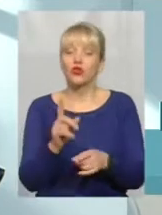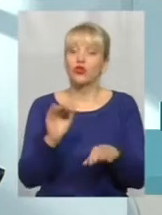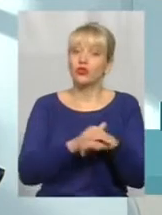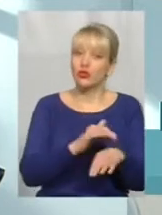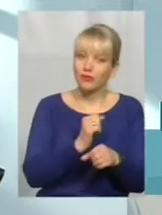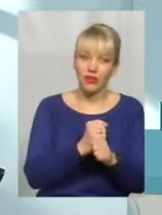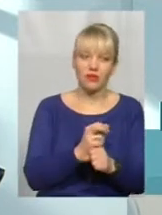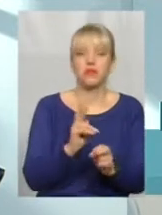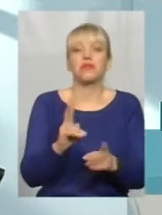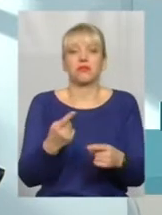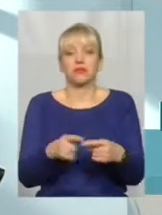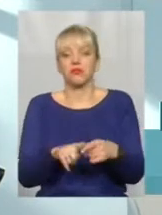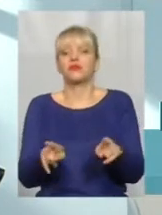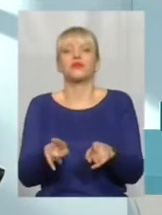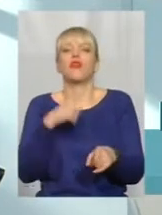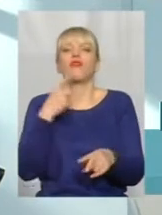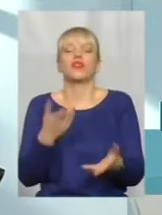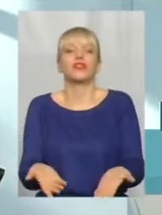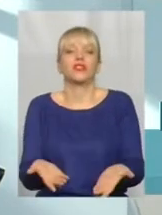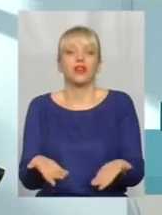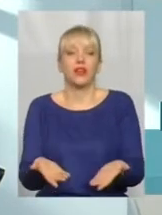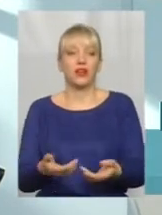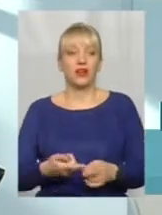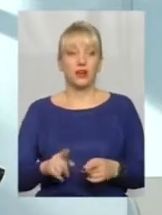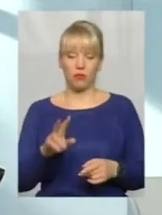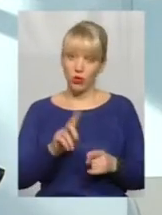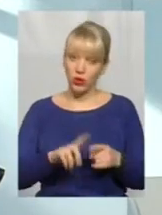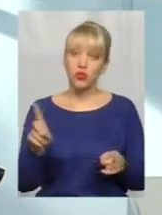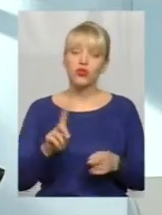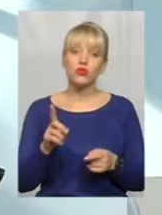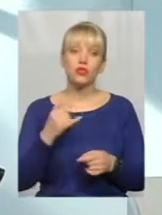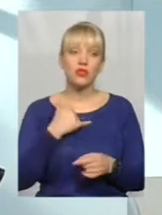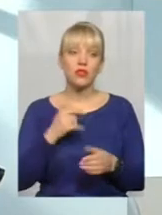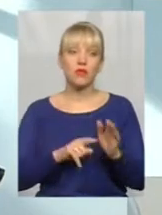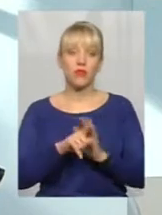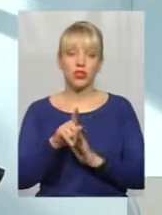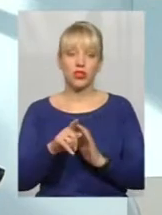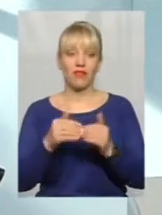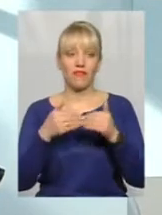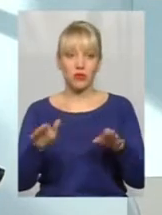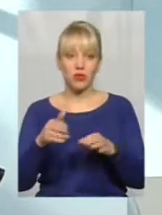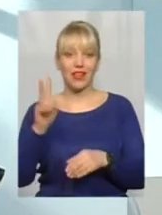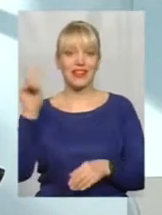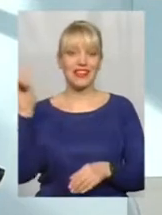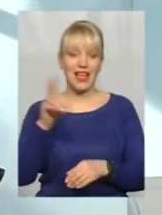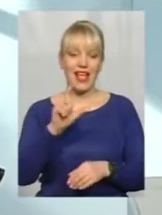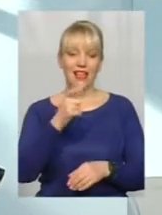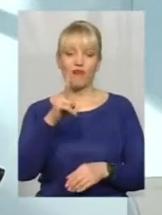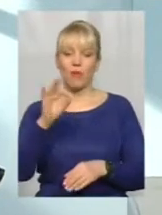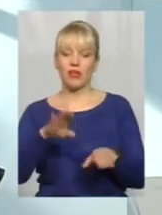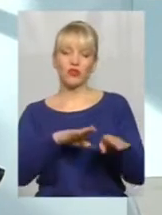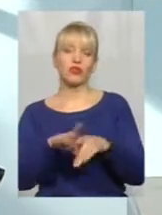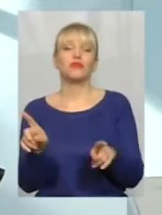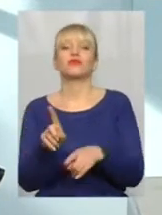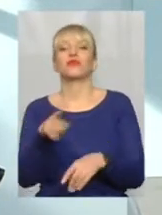казати? Про те, що в нас вже почали випускати тролейбуси з європейського рівня, ну як же про це